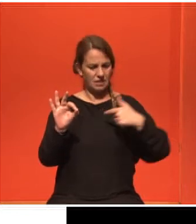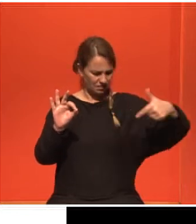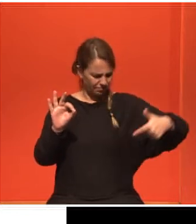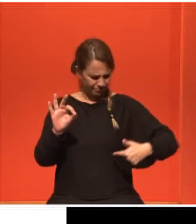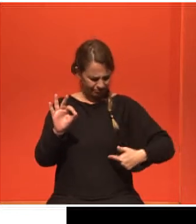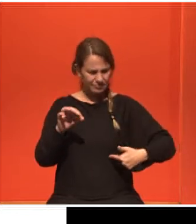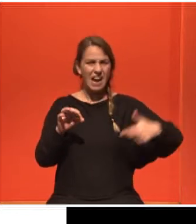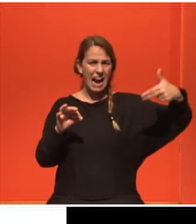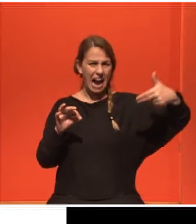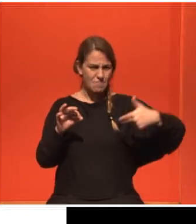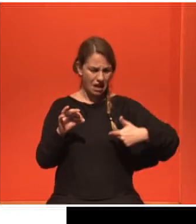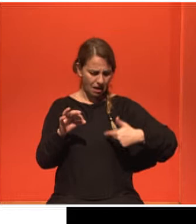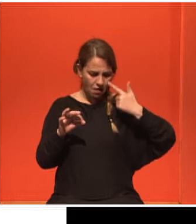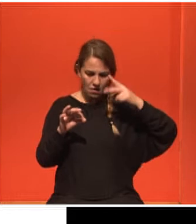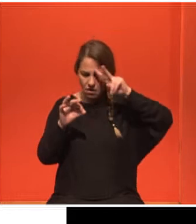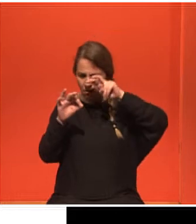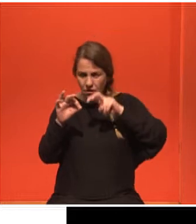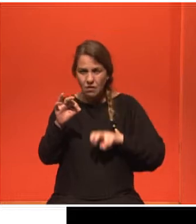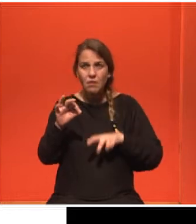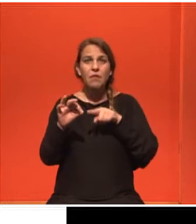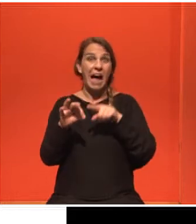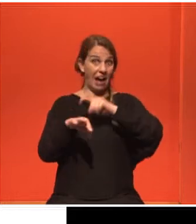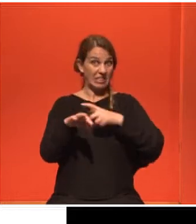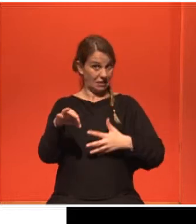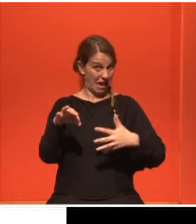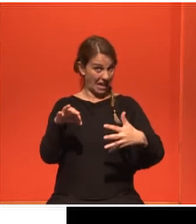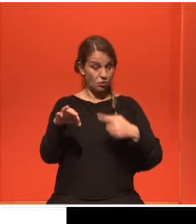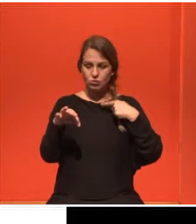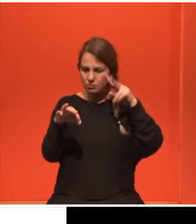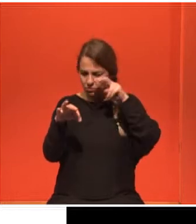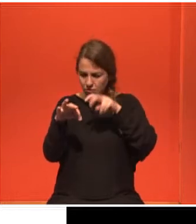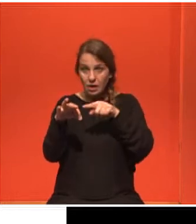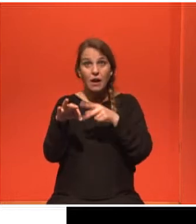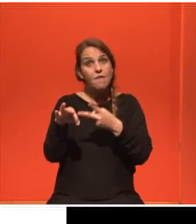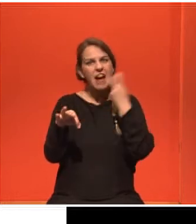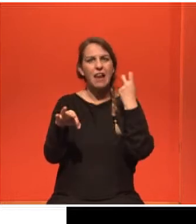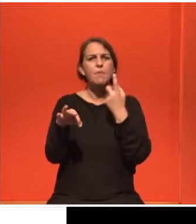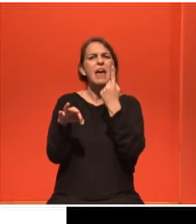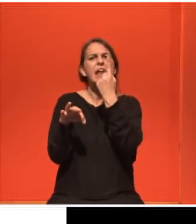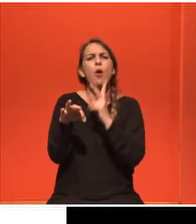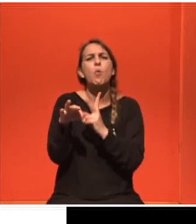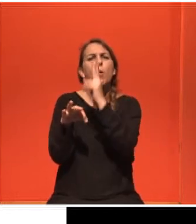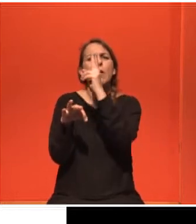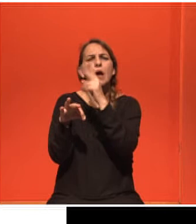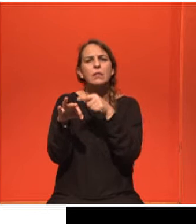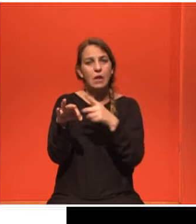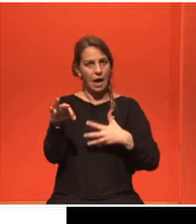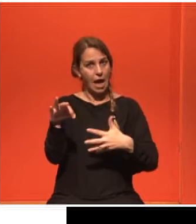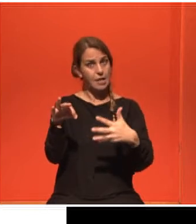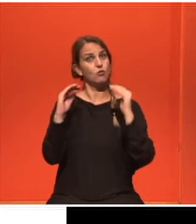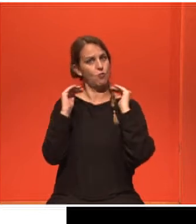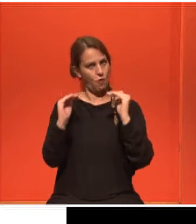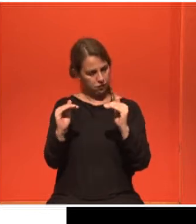ετέρια τα εβδομάδα κύηση όπως προλέπουν οι οδηγίες ενώ ήταν έγκυος. Αφαιρέσαμε μόνο αυτό το εξάρτημα. Η κύηση συνεχίστηκε.